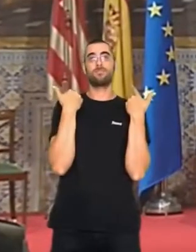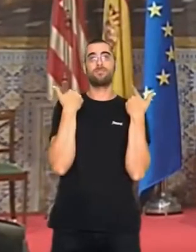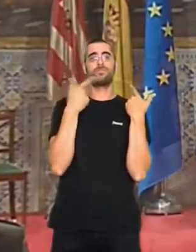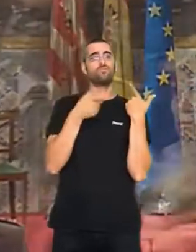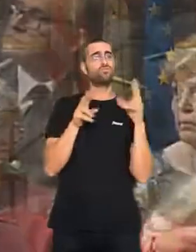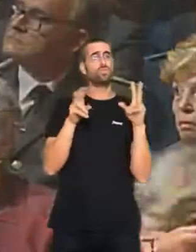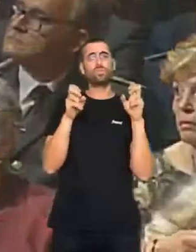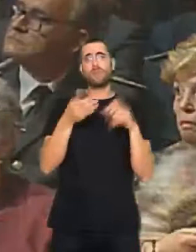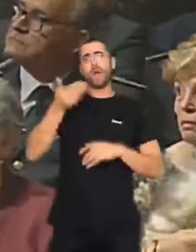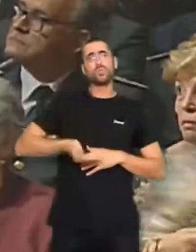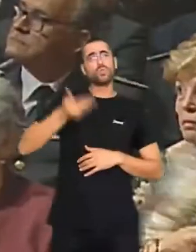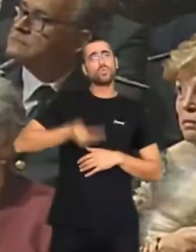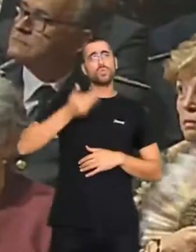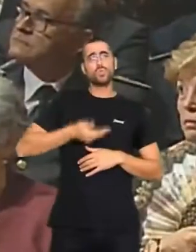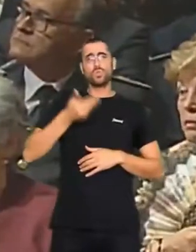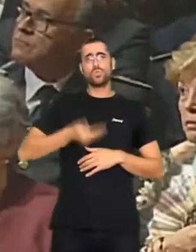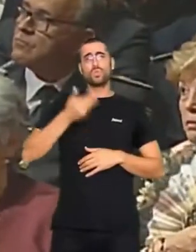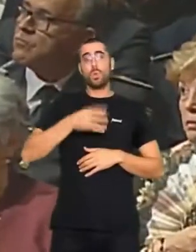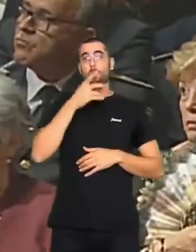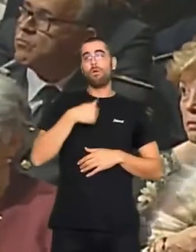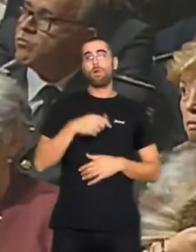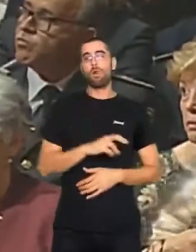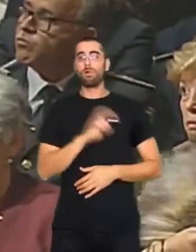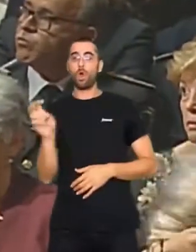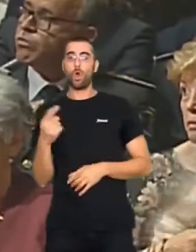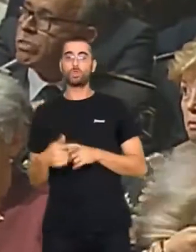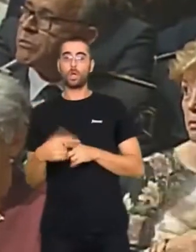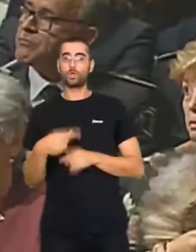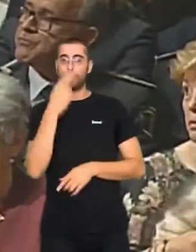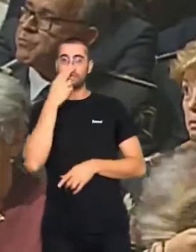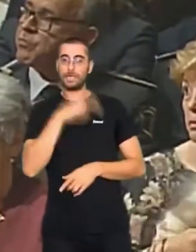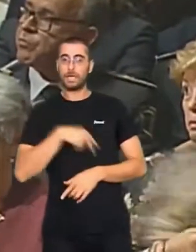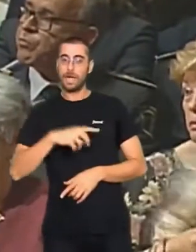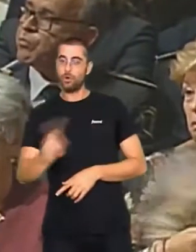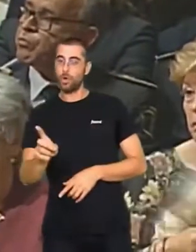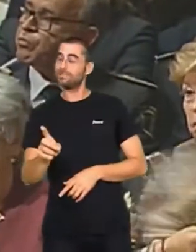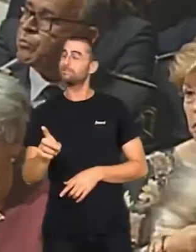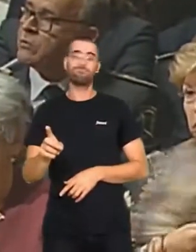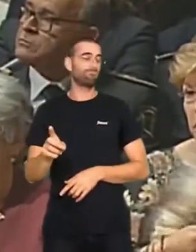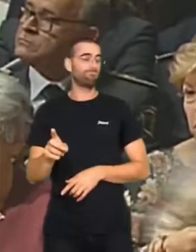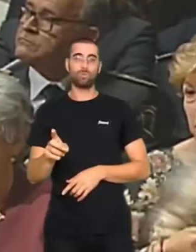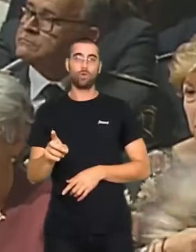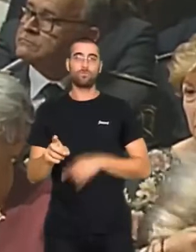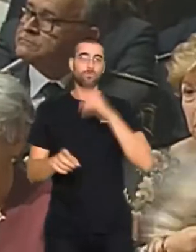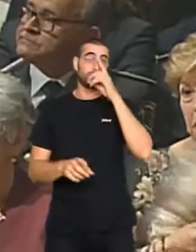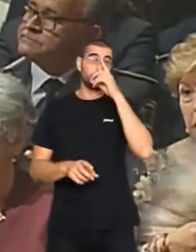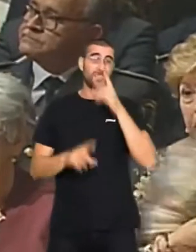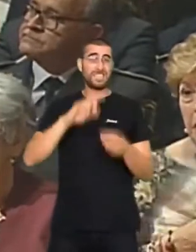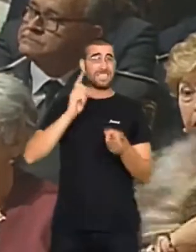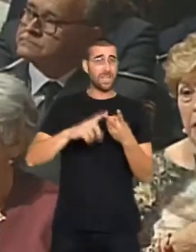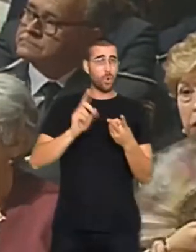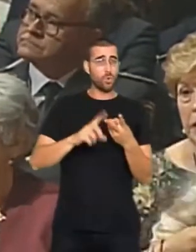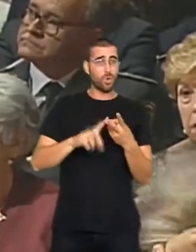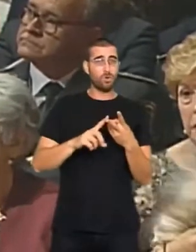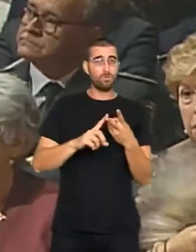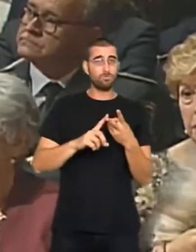massa transcendental per buscar una altra cosa que no sigui l'interès general del poble valencià. I en segon, que resulta